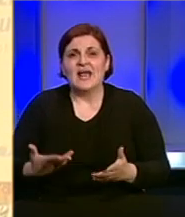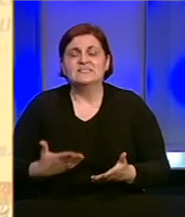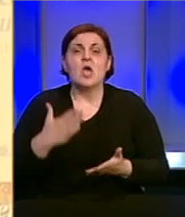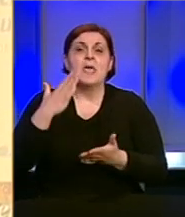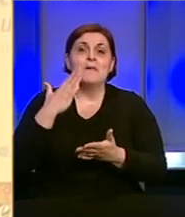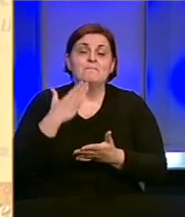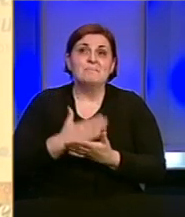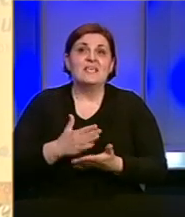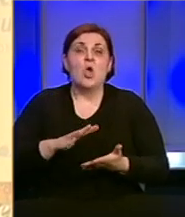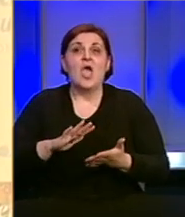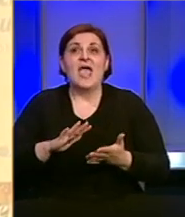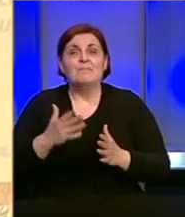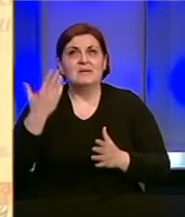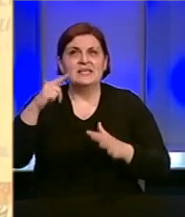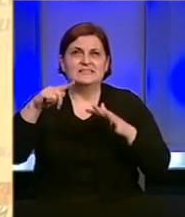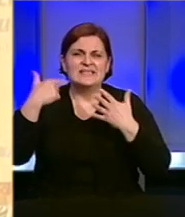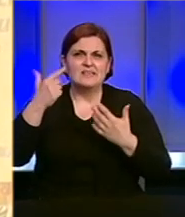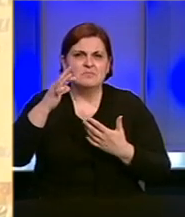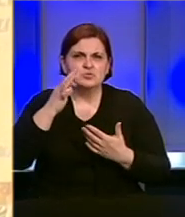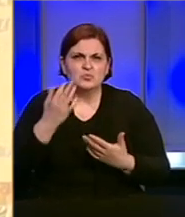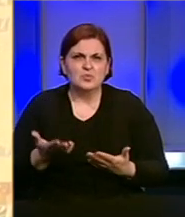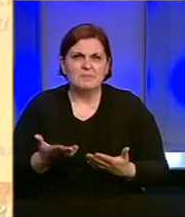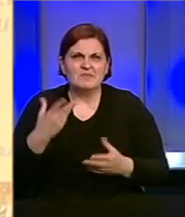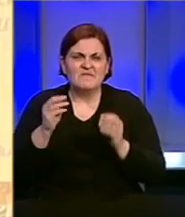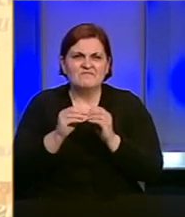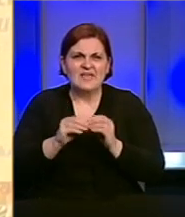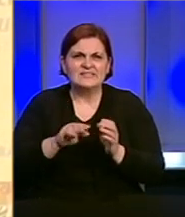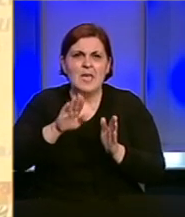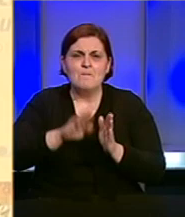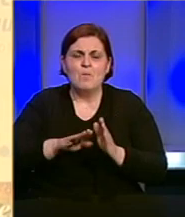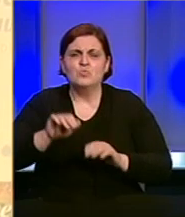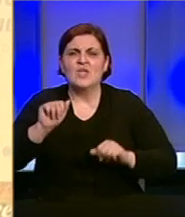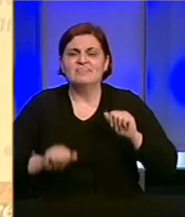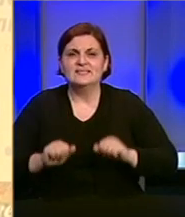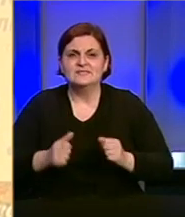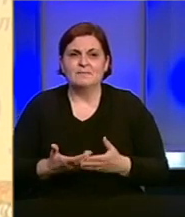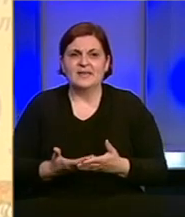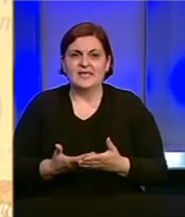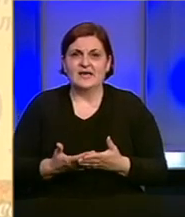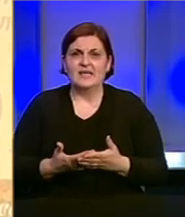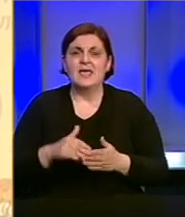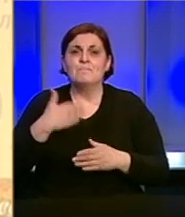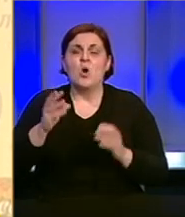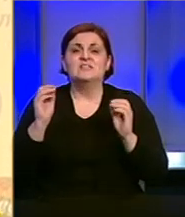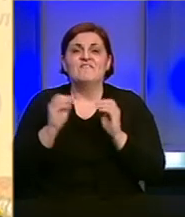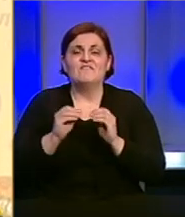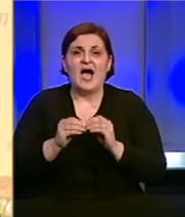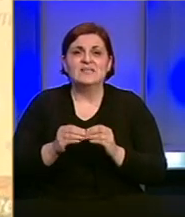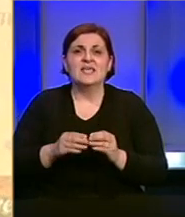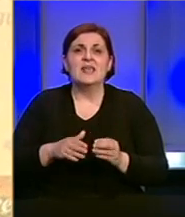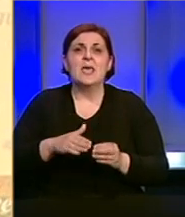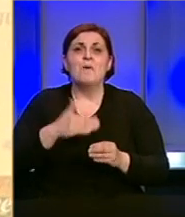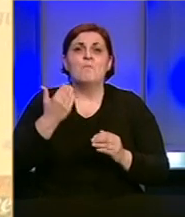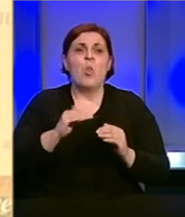bilo je negdje, nedelju dana pre, kako se zove, Vaskrsa popuštenja discipline i poslije Vaskrsa su se ponovo popuni